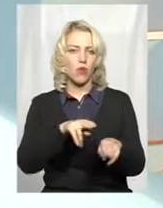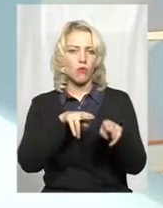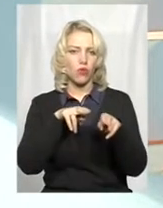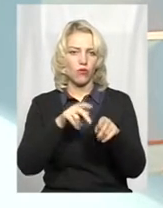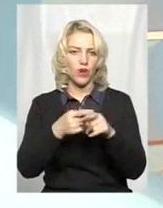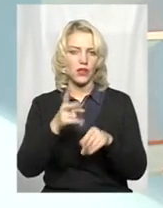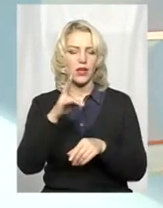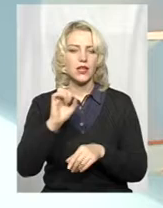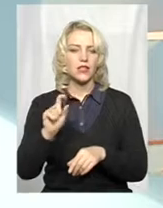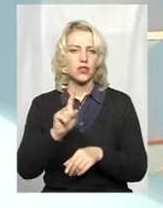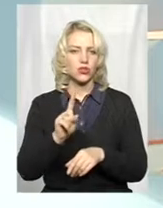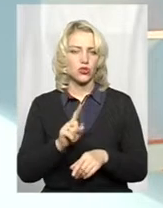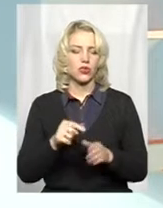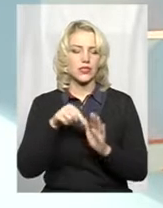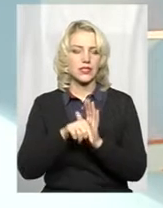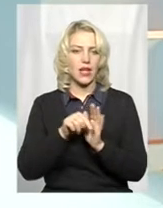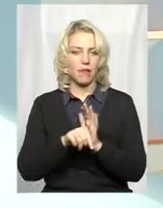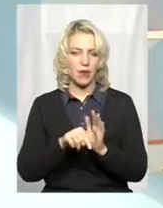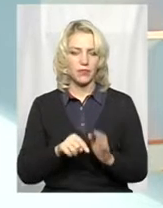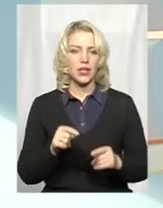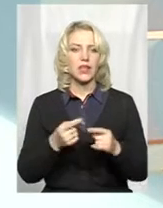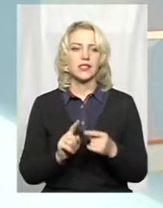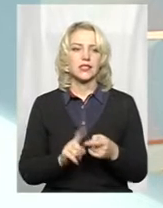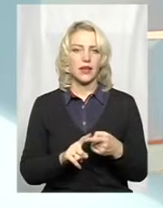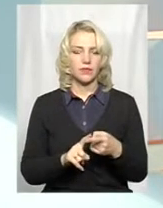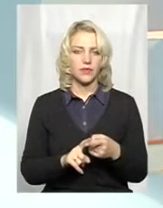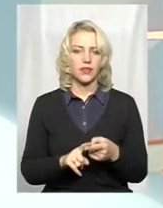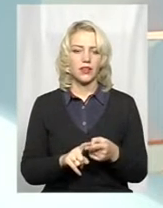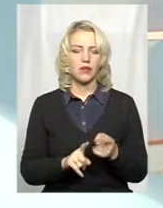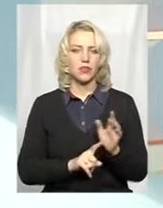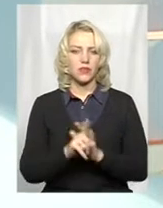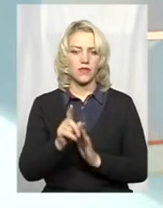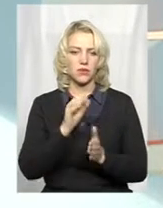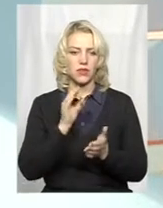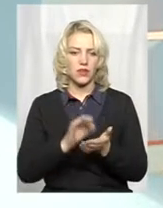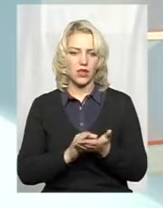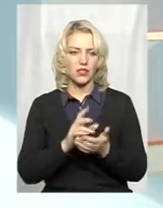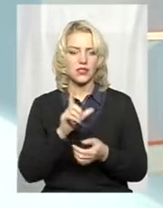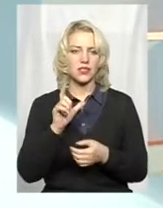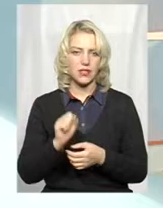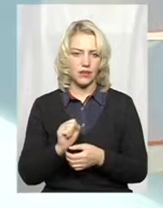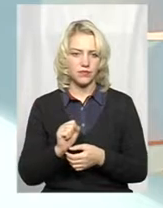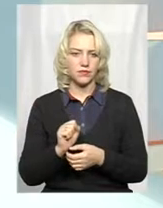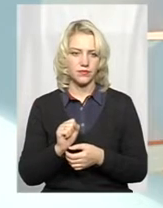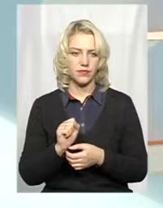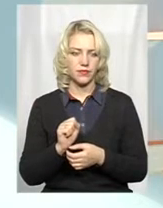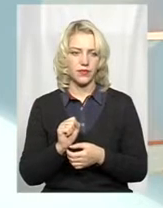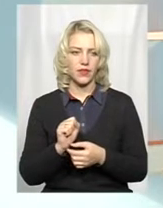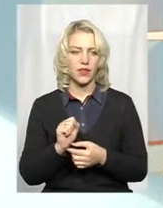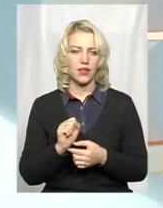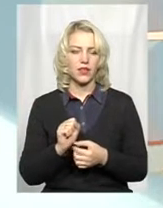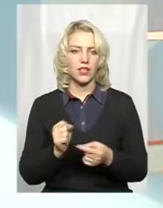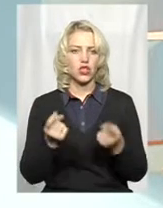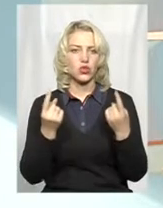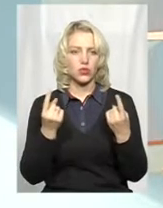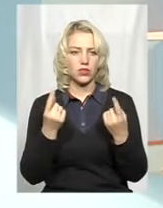Значить, за що ж саме? Значить, це наступає відповідальність. Це за істотню,